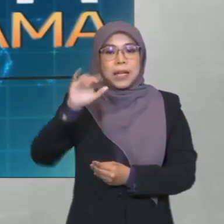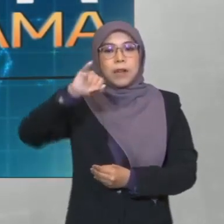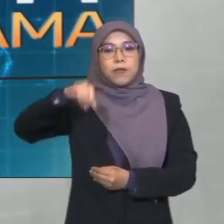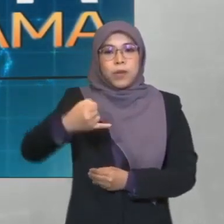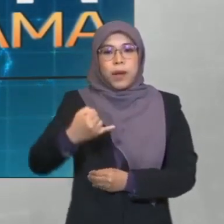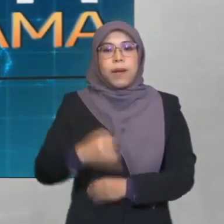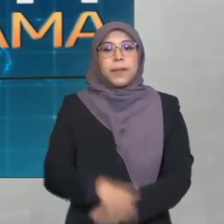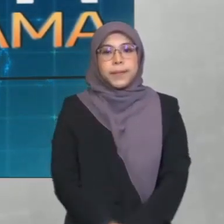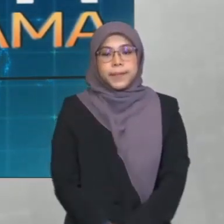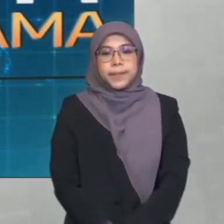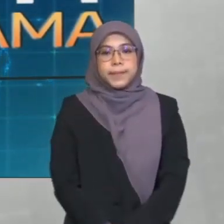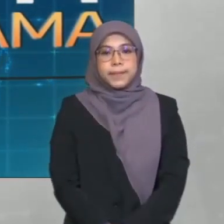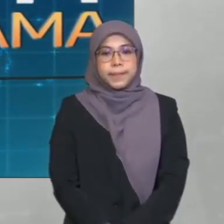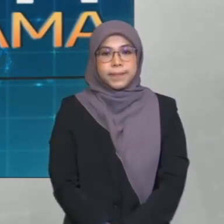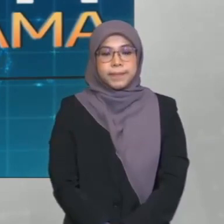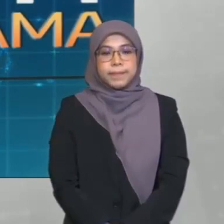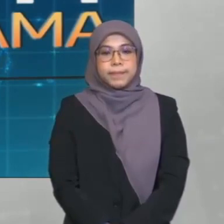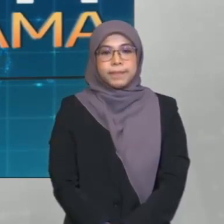juta.